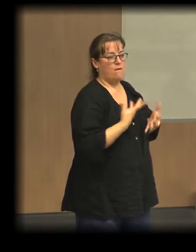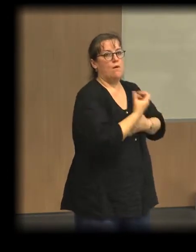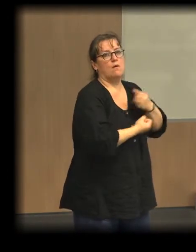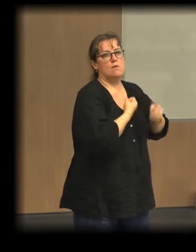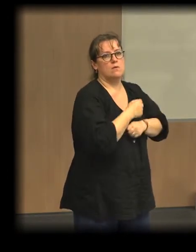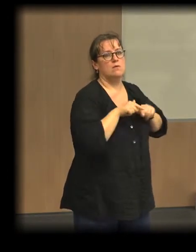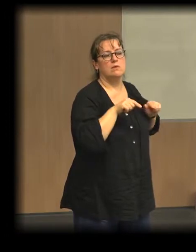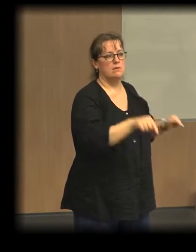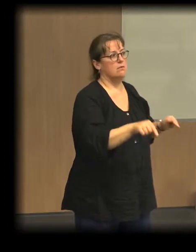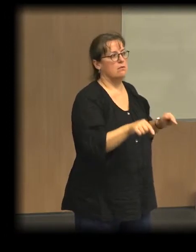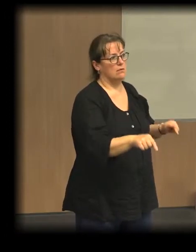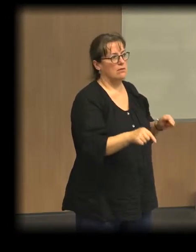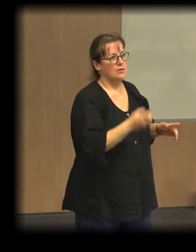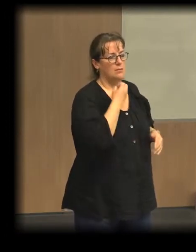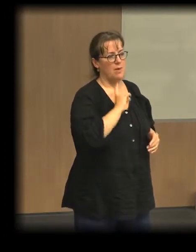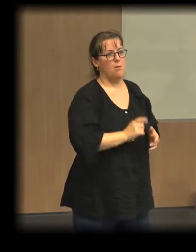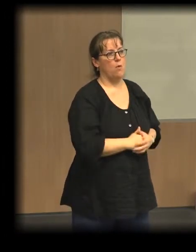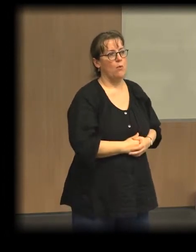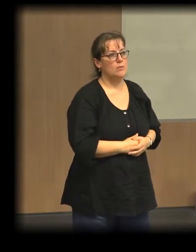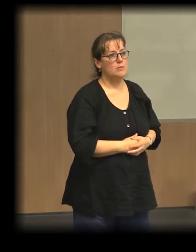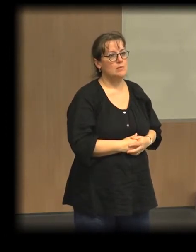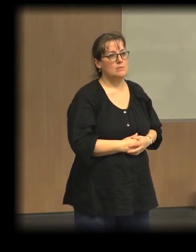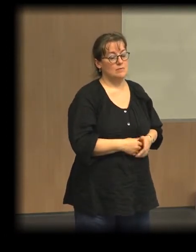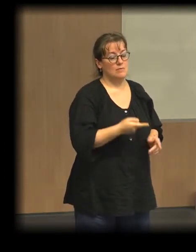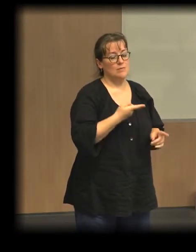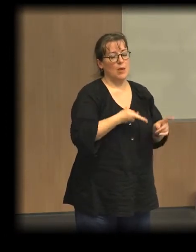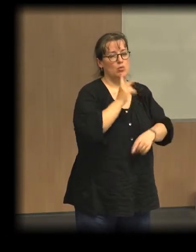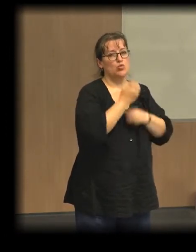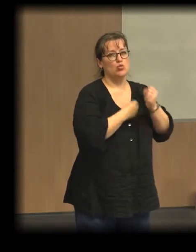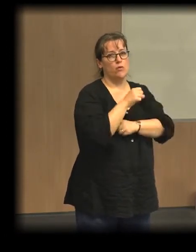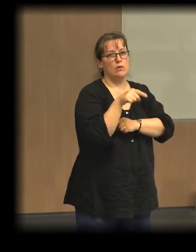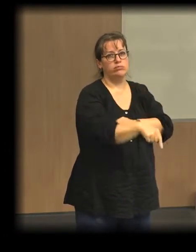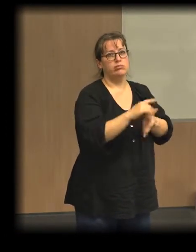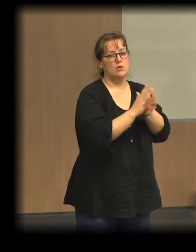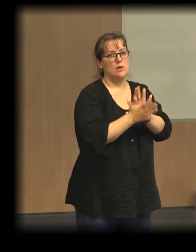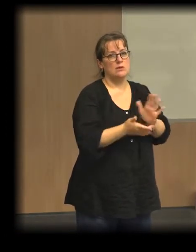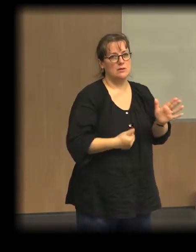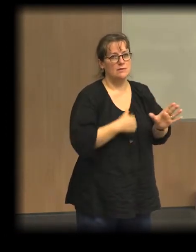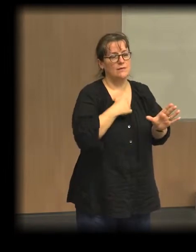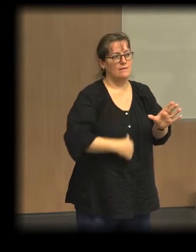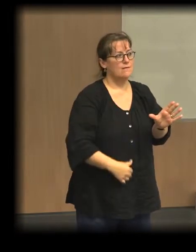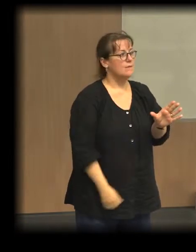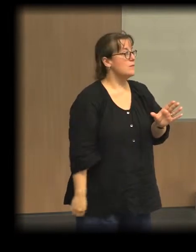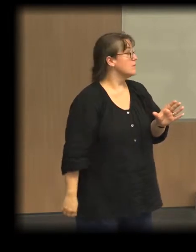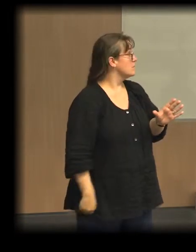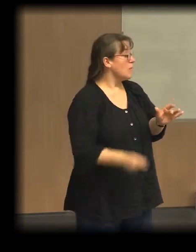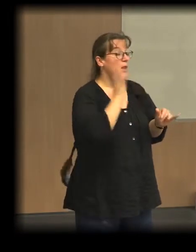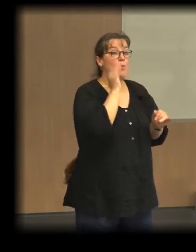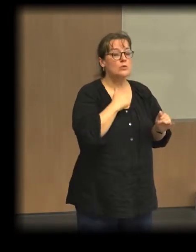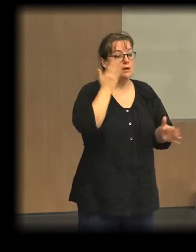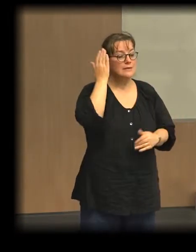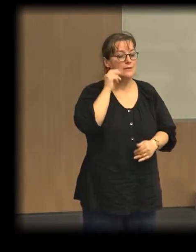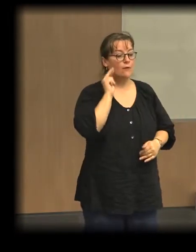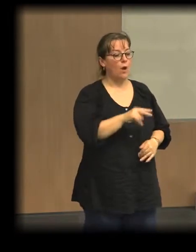au sein même des composantes de l'économie sociale et solidaire et en particulier des composantes associatives. Donc si on a uniquement cette